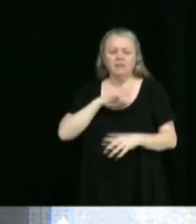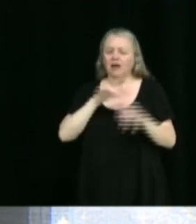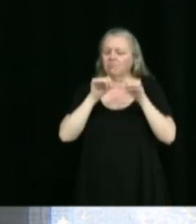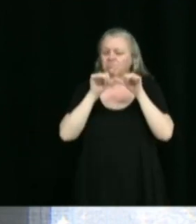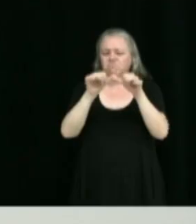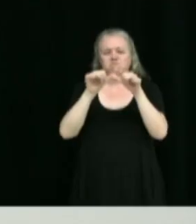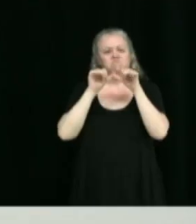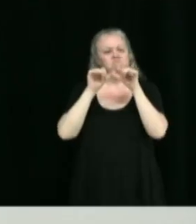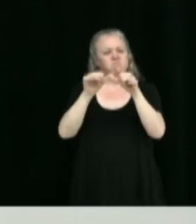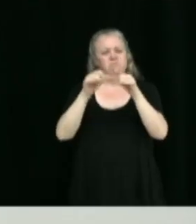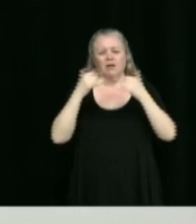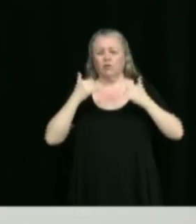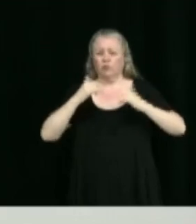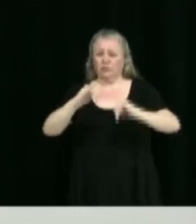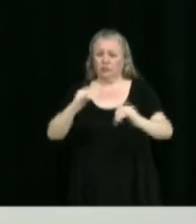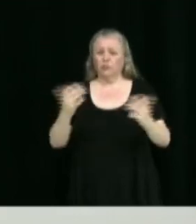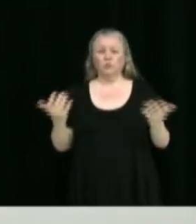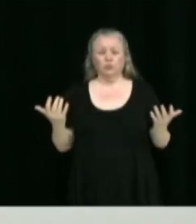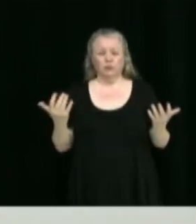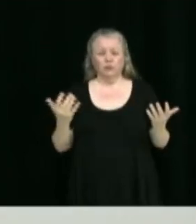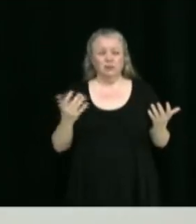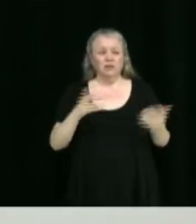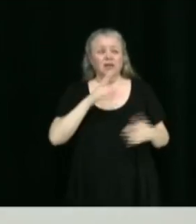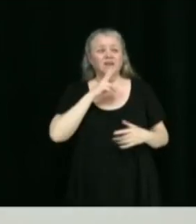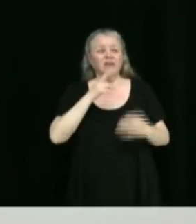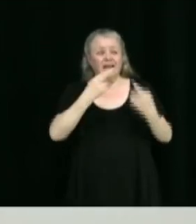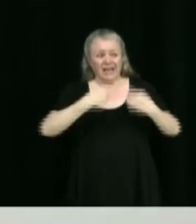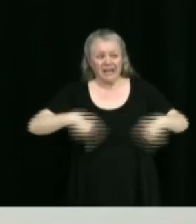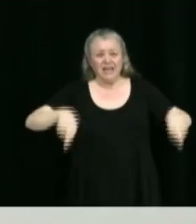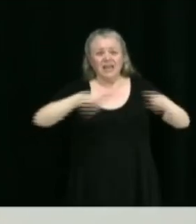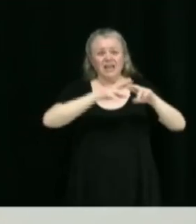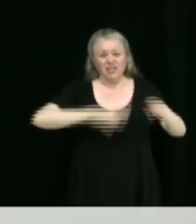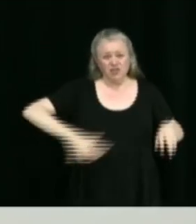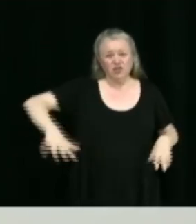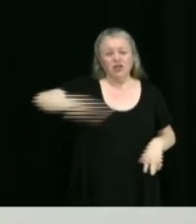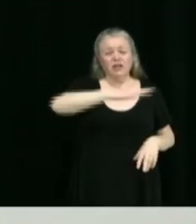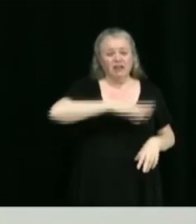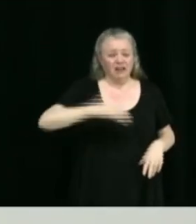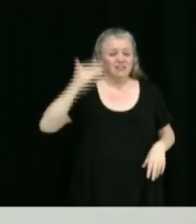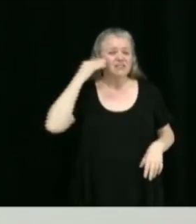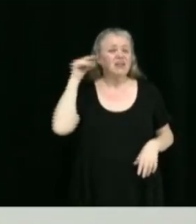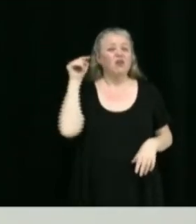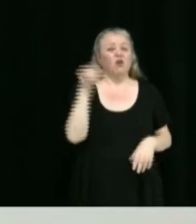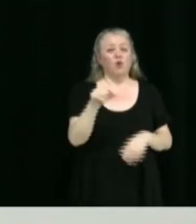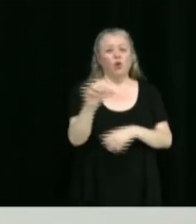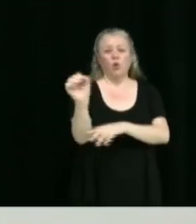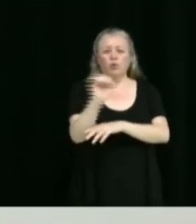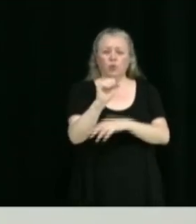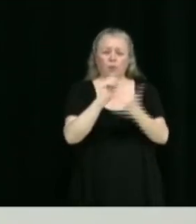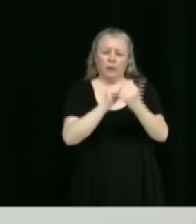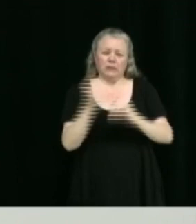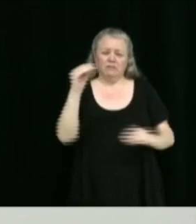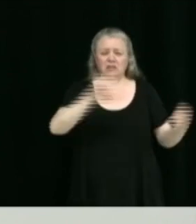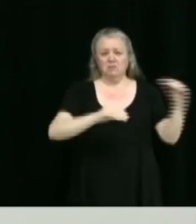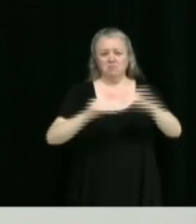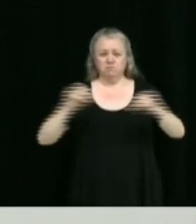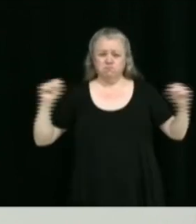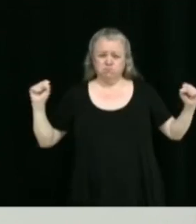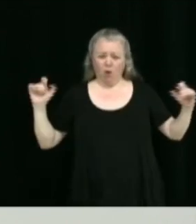Puis c'est rendu que c'est connu de façon régionale que c'est un lieu de rassemblement des voitures modifiées qui